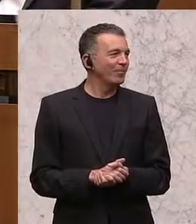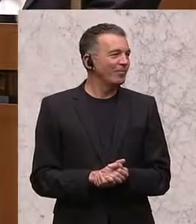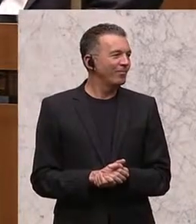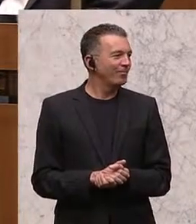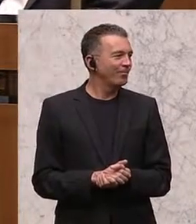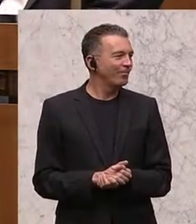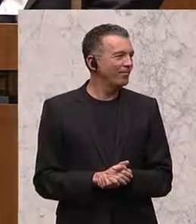von der SPÖ.